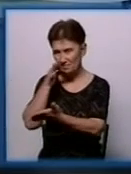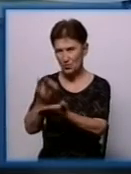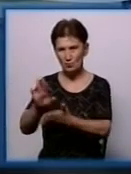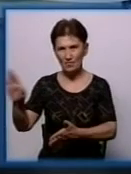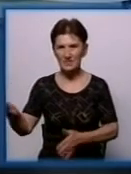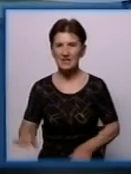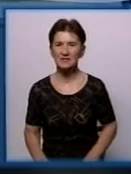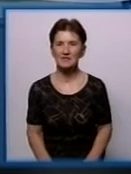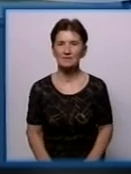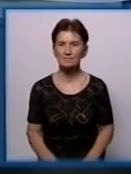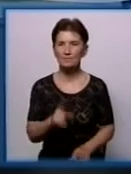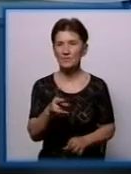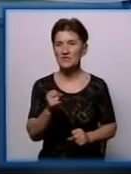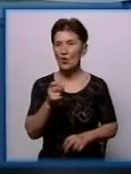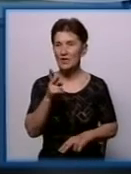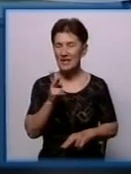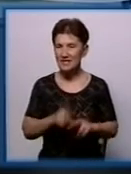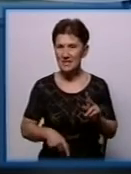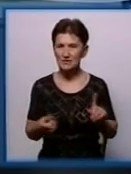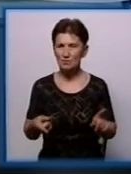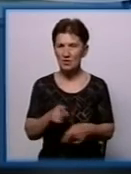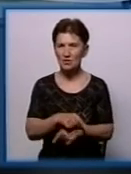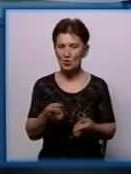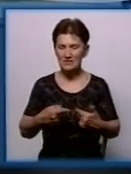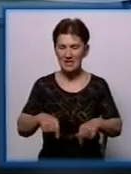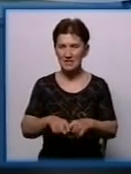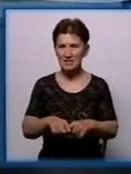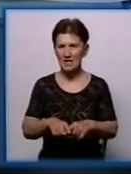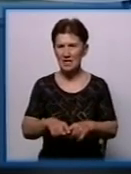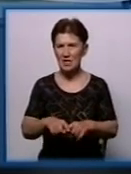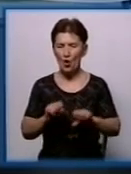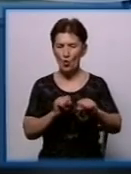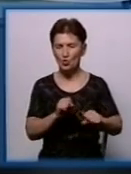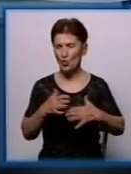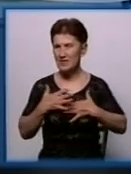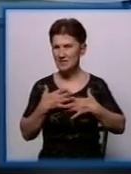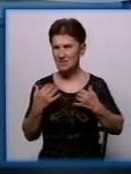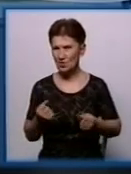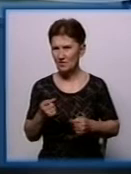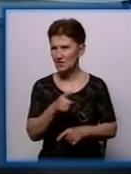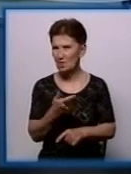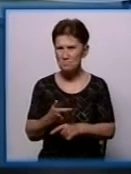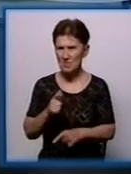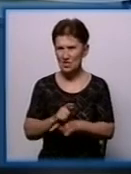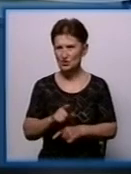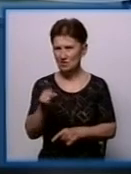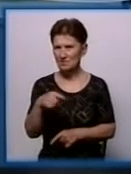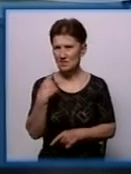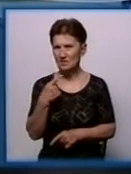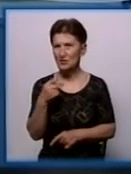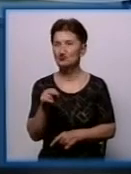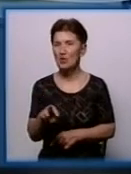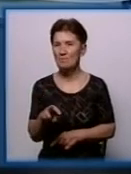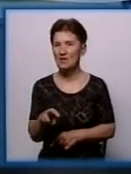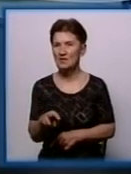давайте тепер на сам кінець перейдемо до закладів охорони здоров'я. Там ситуація чи цифри там набагато більша, ніж ви сказали, наприклад, по